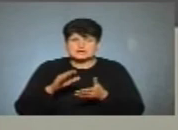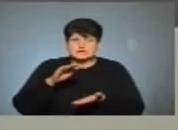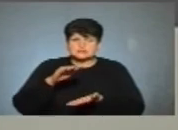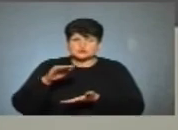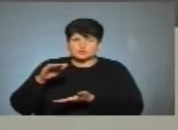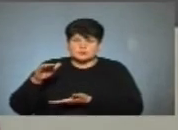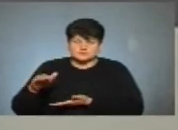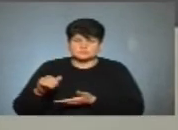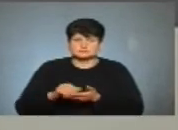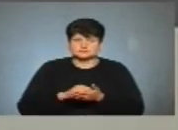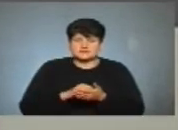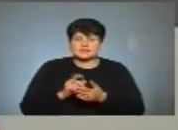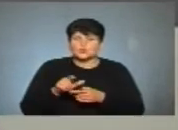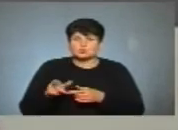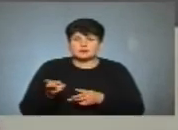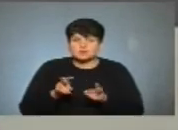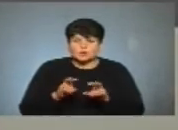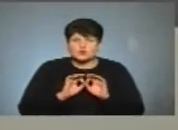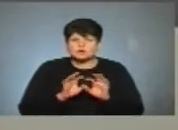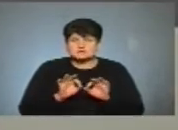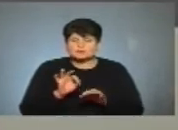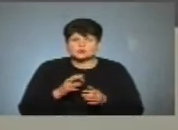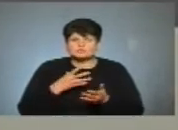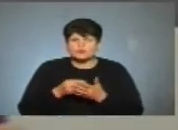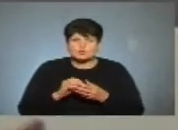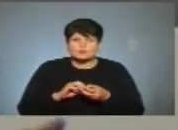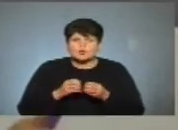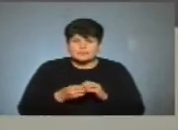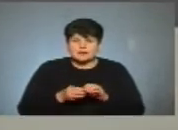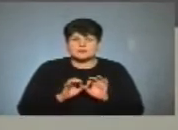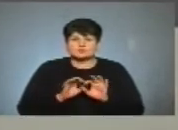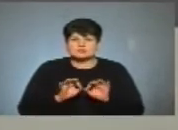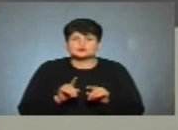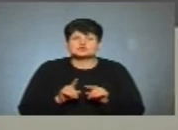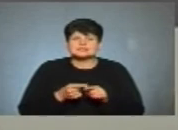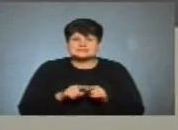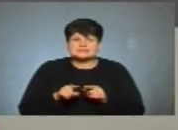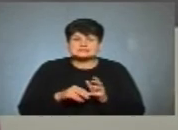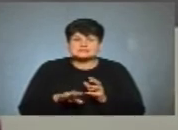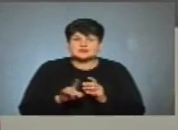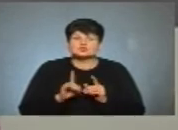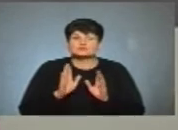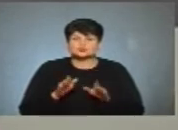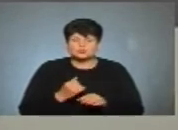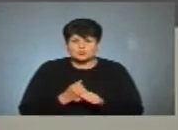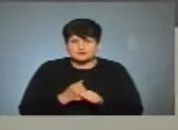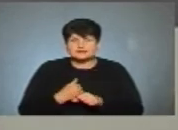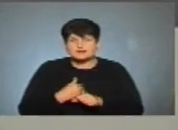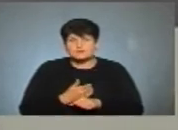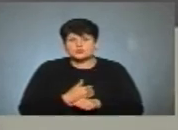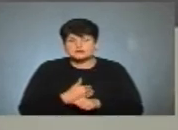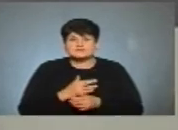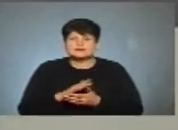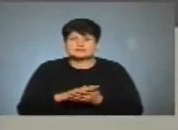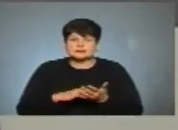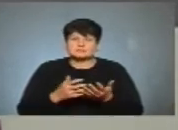паперів, які люди приходять, як розказують про свої проблеми, розказують, що це за земля, що вони знайдуть робити. Я би хотіла і